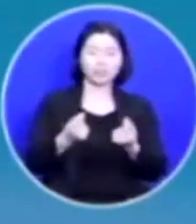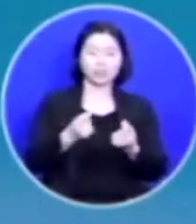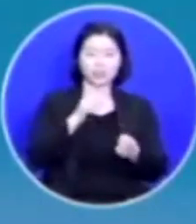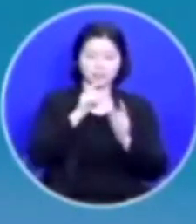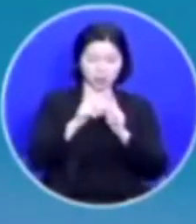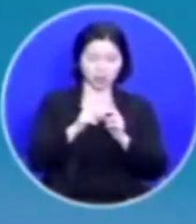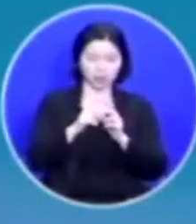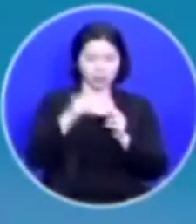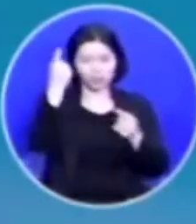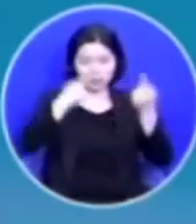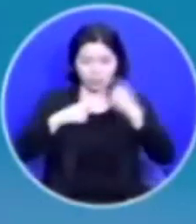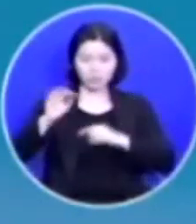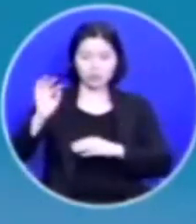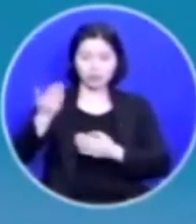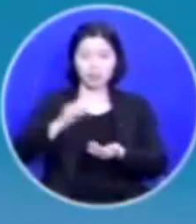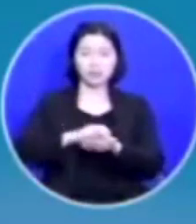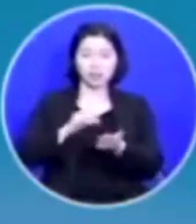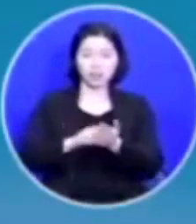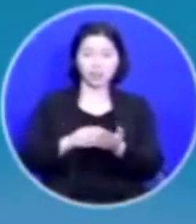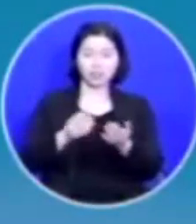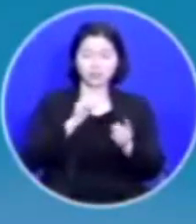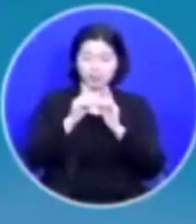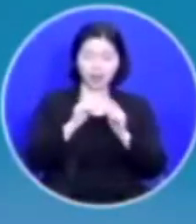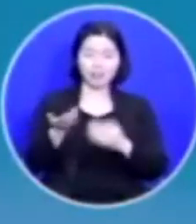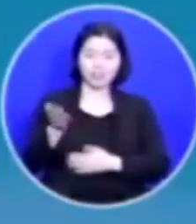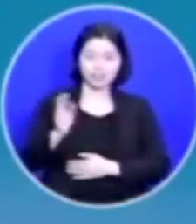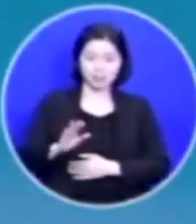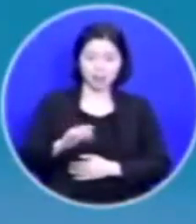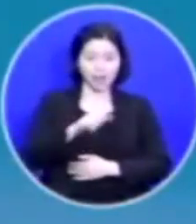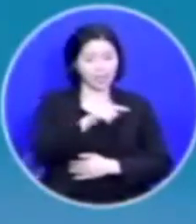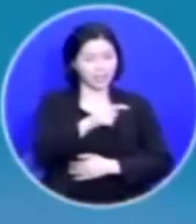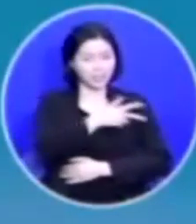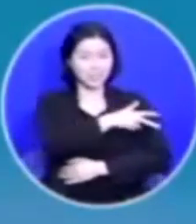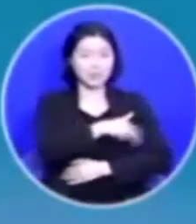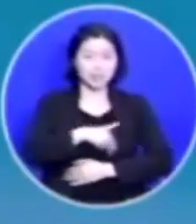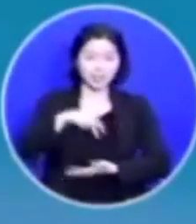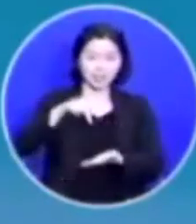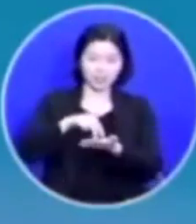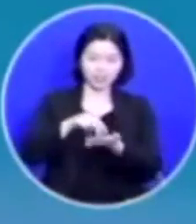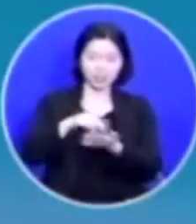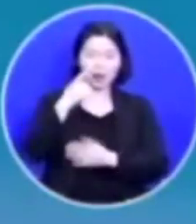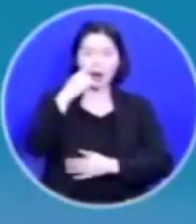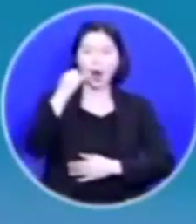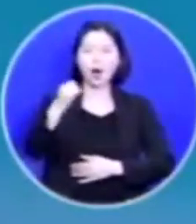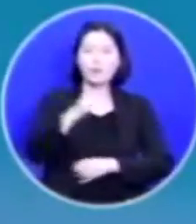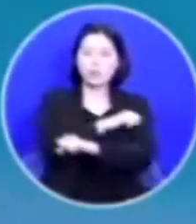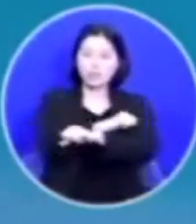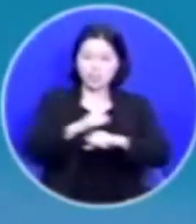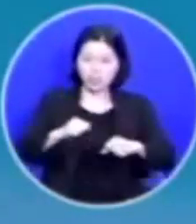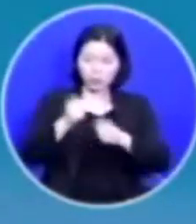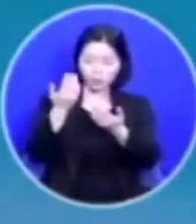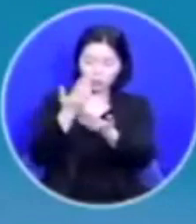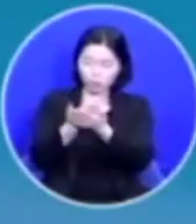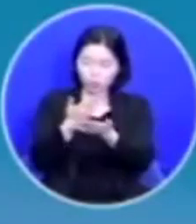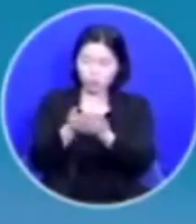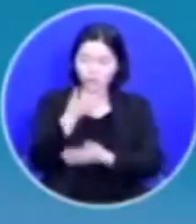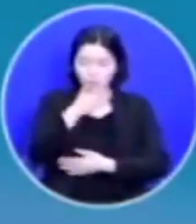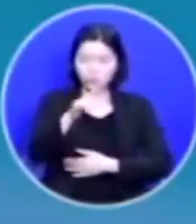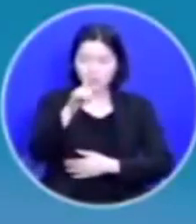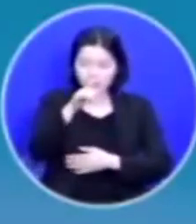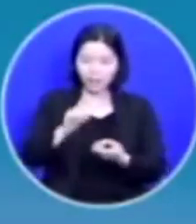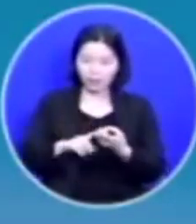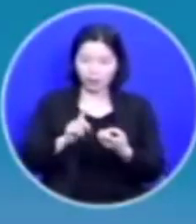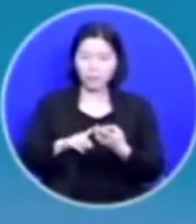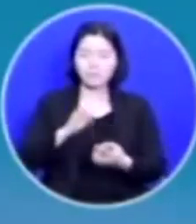만한 일이죠 그러나 그 집사님에게 있어서는 어머니에게 용서를 구할 수 있었다는 것으로 너무